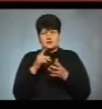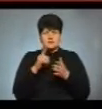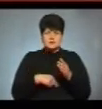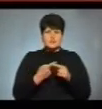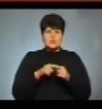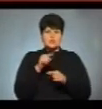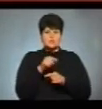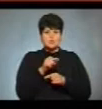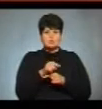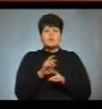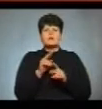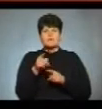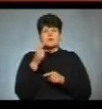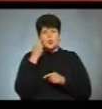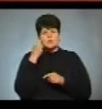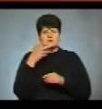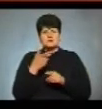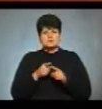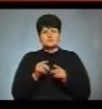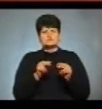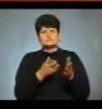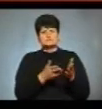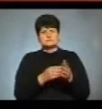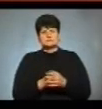рейтингу? Зокрема, як ви оцінюєте достовірність?